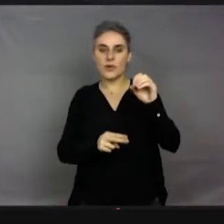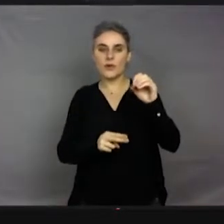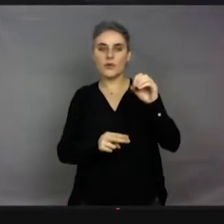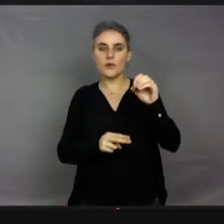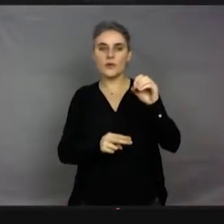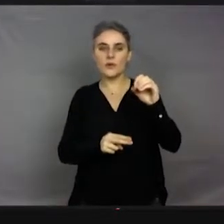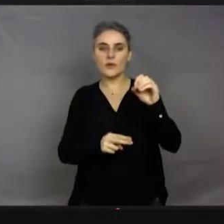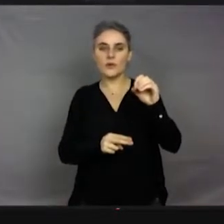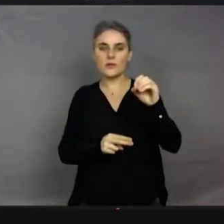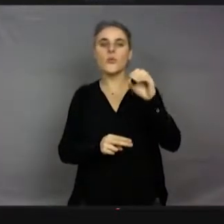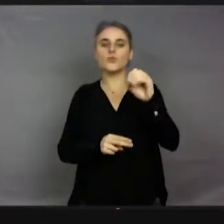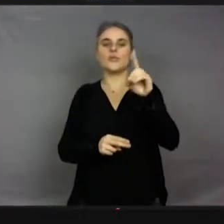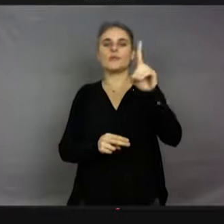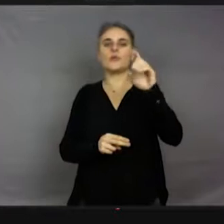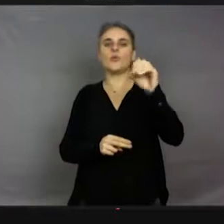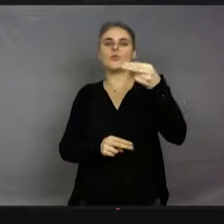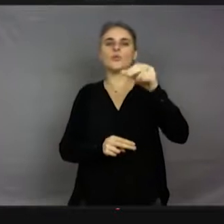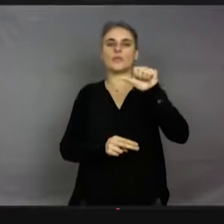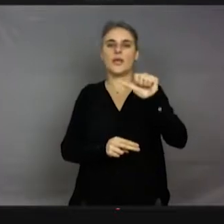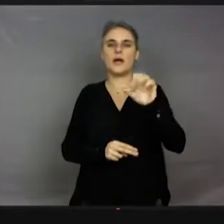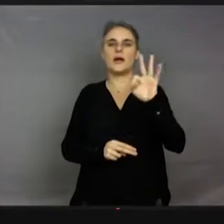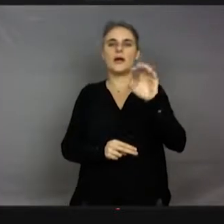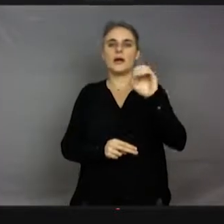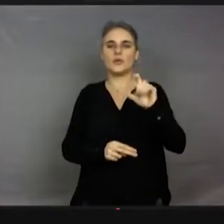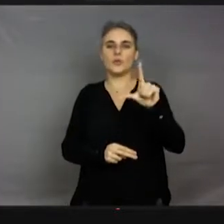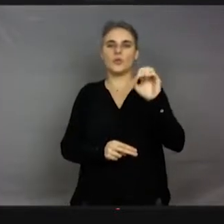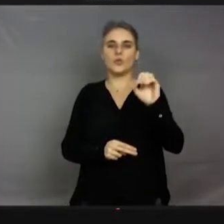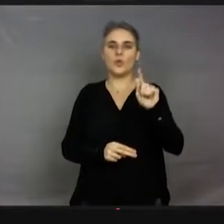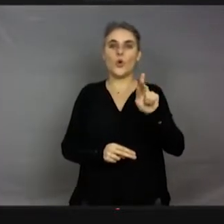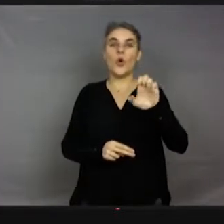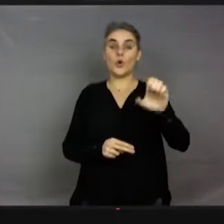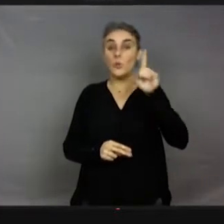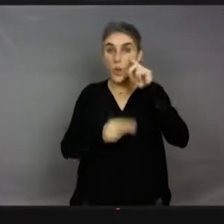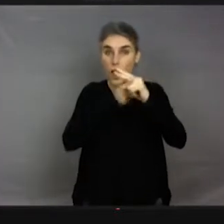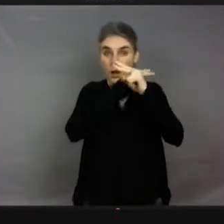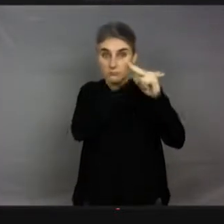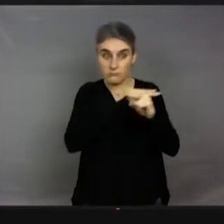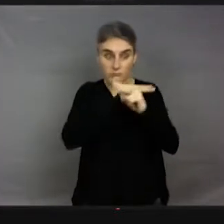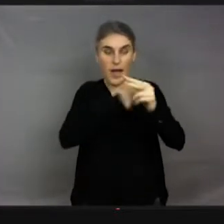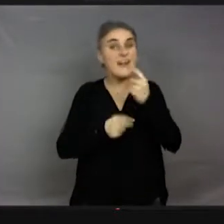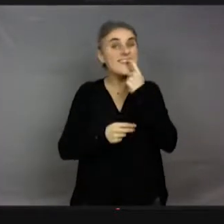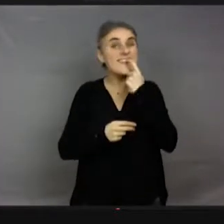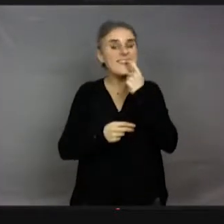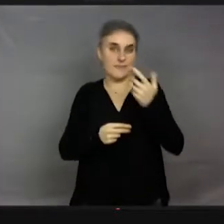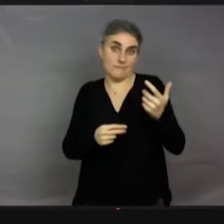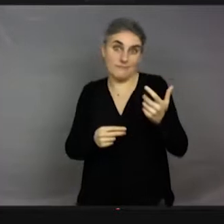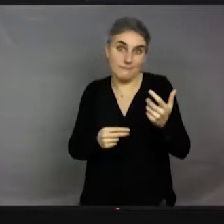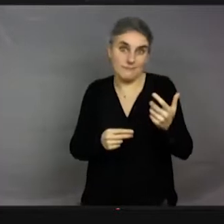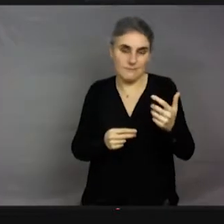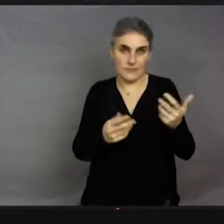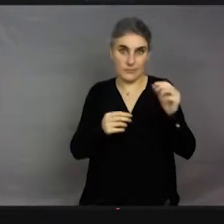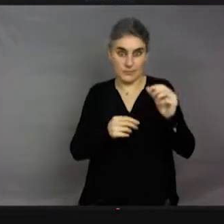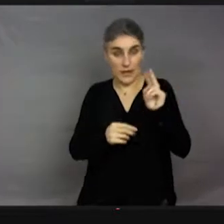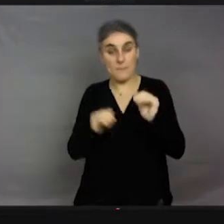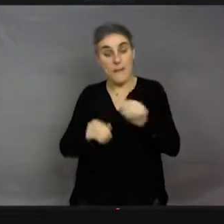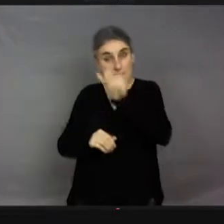Vraiment, on avait repéré qu'elles avaient des dents énormes capables de découper toutes les carapaces d'autres insectes. Même les zodonatologues